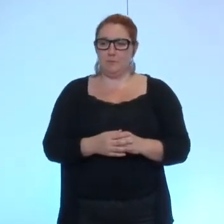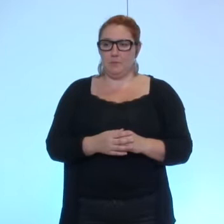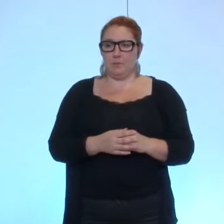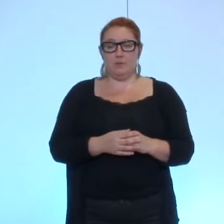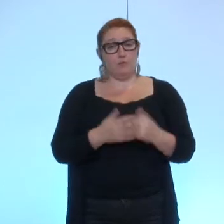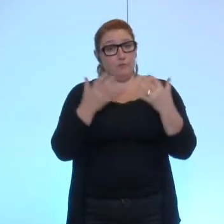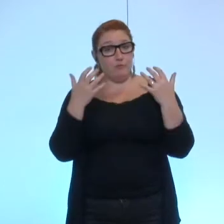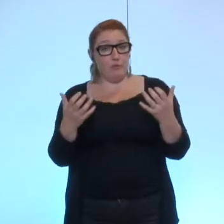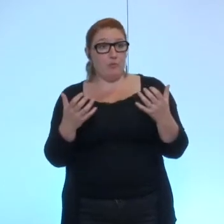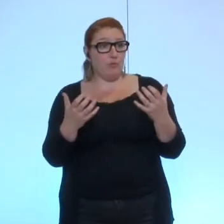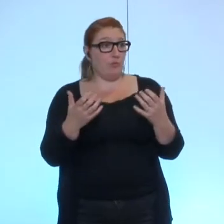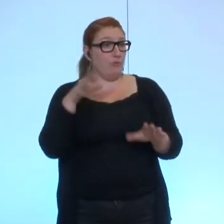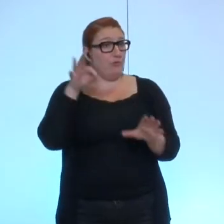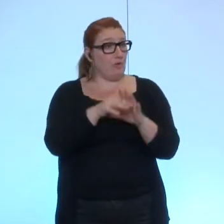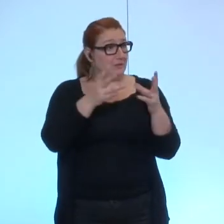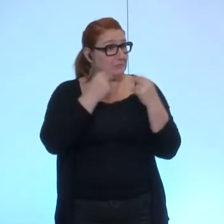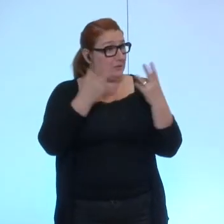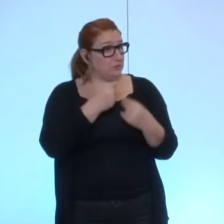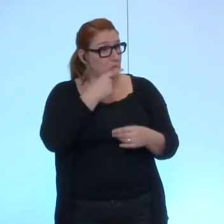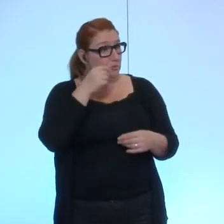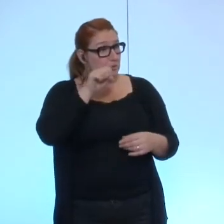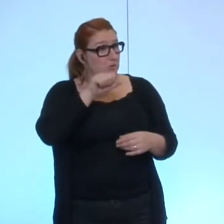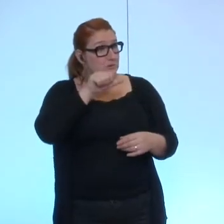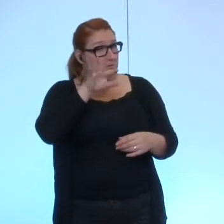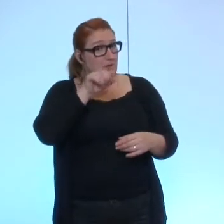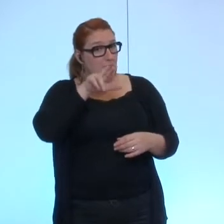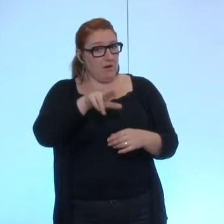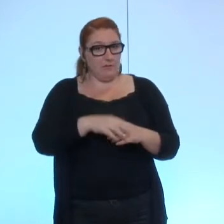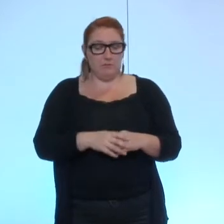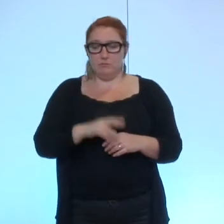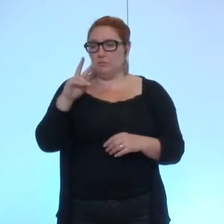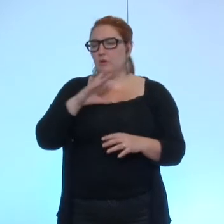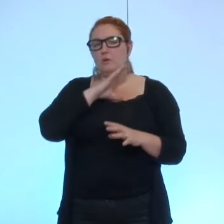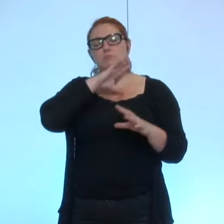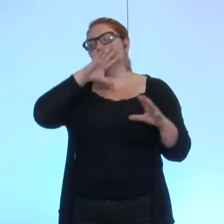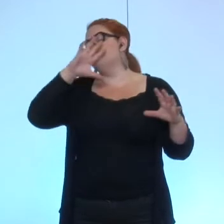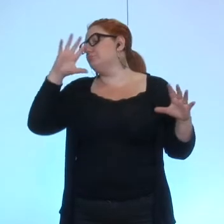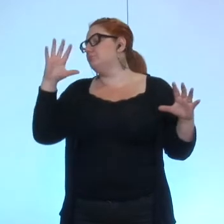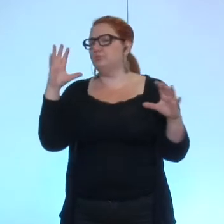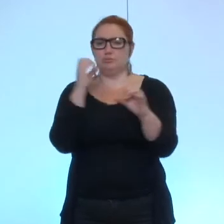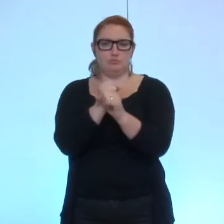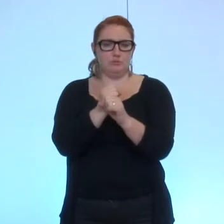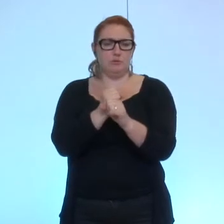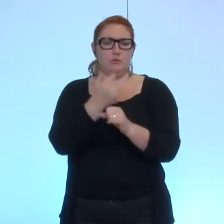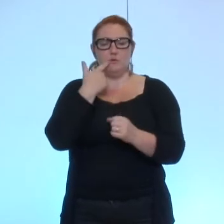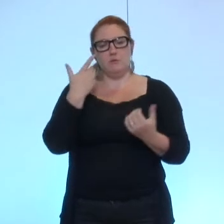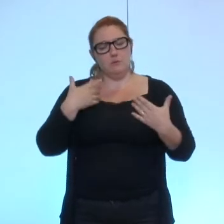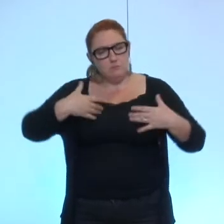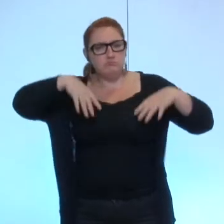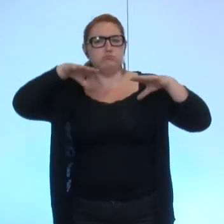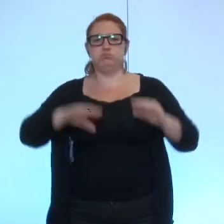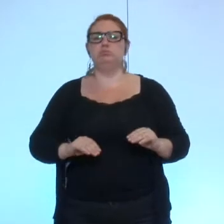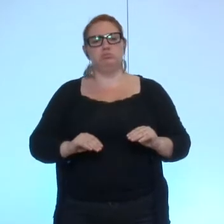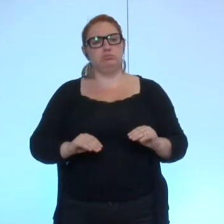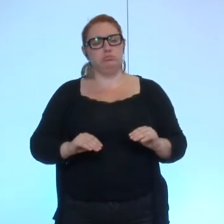vous voulez une explication de vote monsieur Safar elle sera extrêmement brève dans la continuité de notre position sur justement